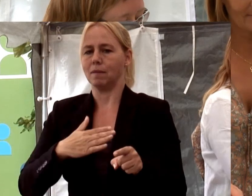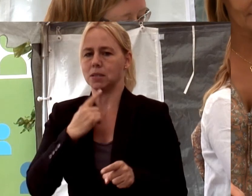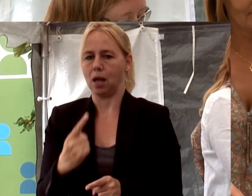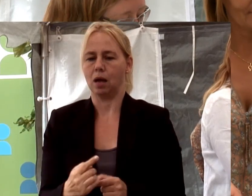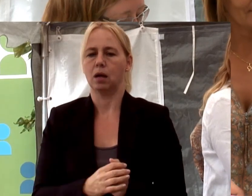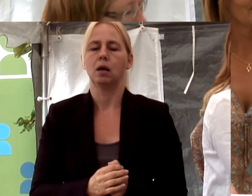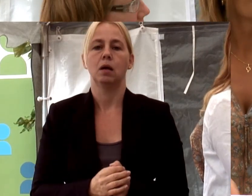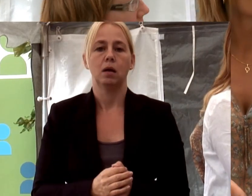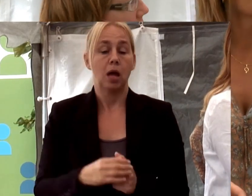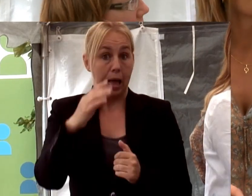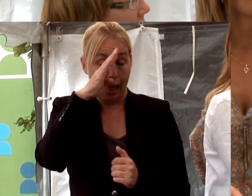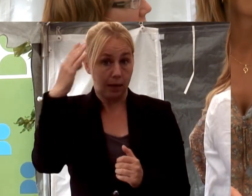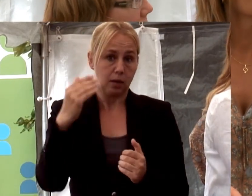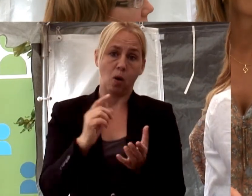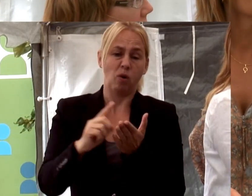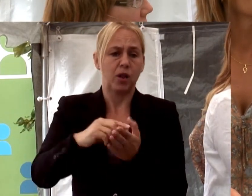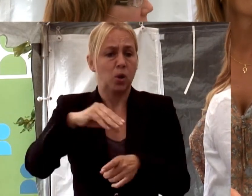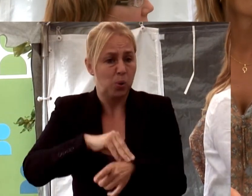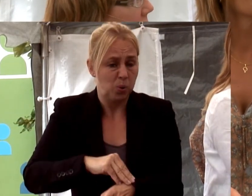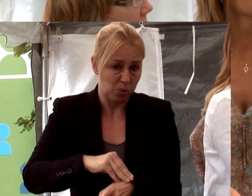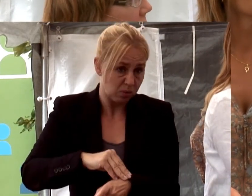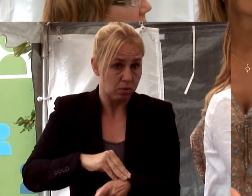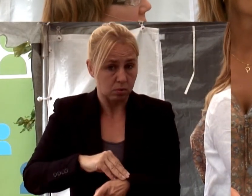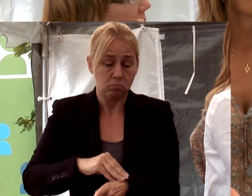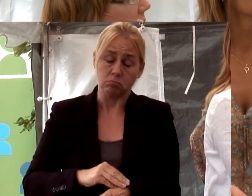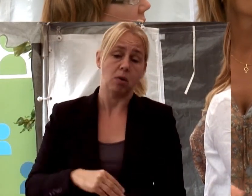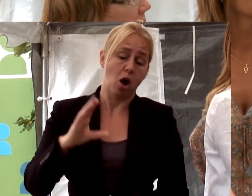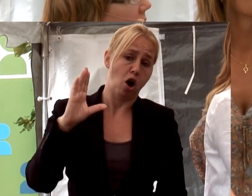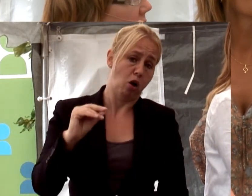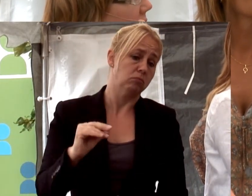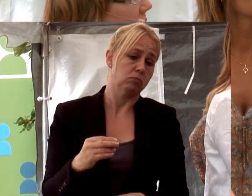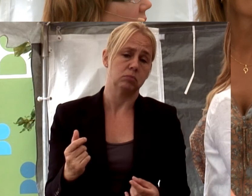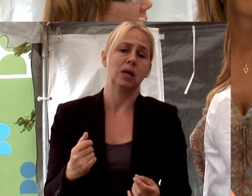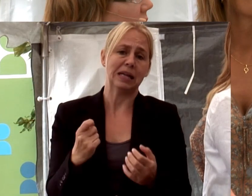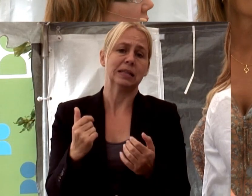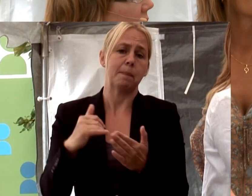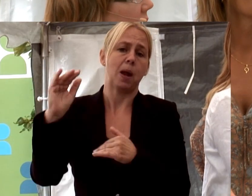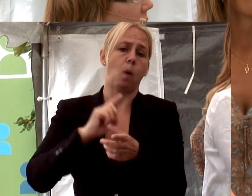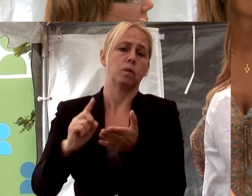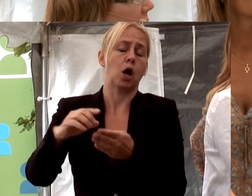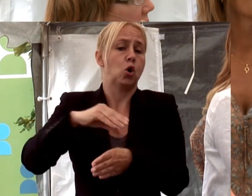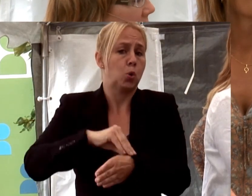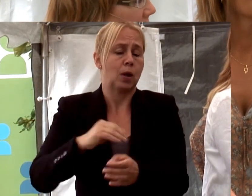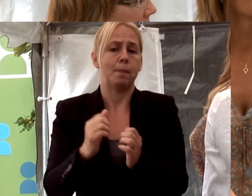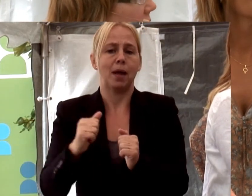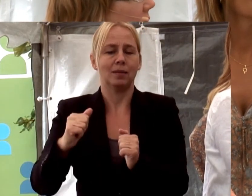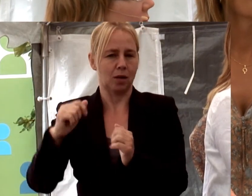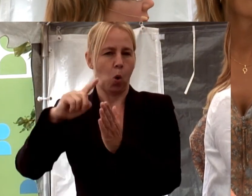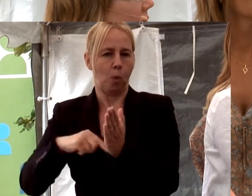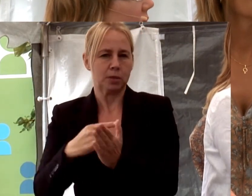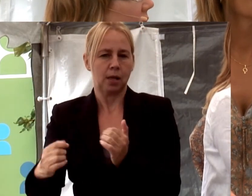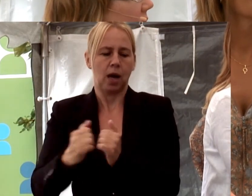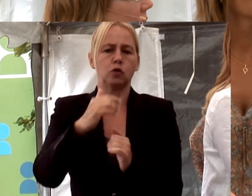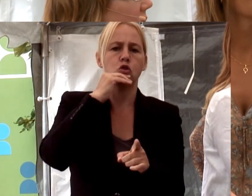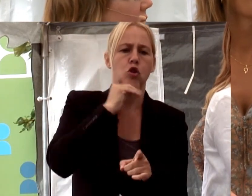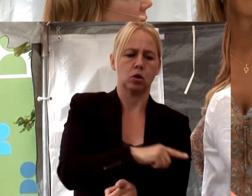Mer borta. Äldre, de blir ju sjukare. Ja, de blir kanske något mer sjuka. Men det kompenseras av att